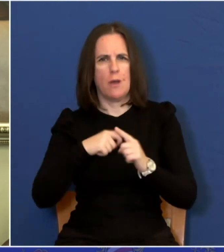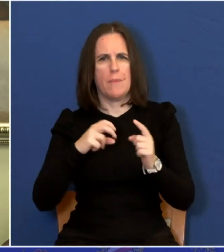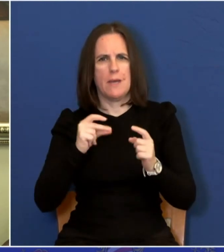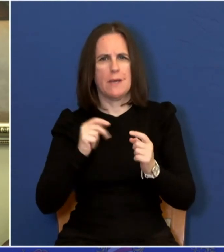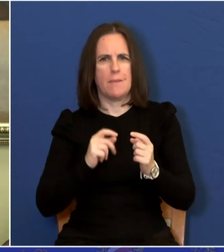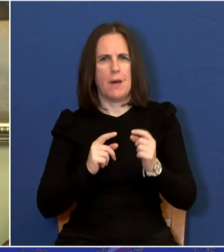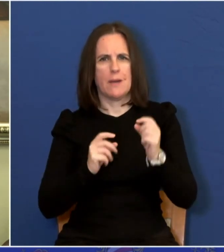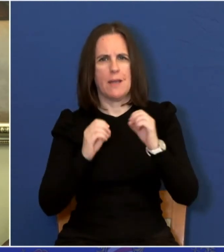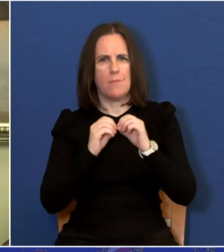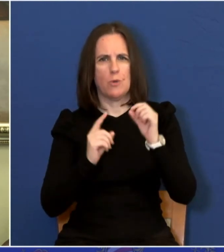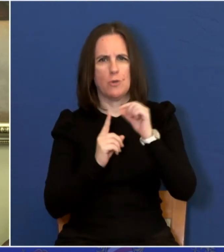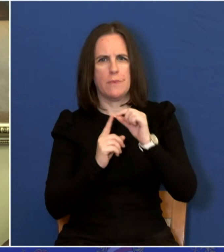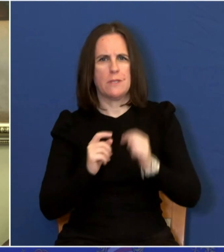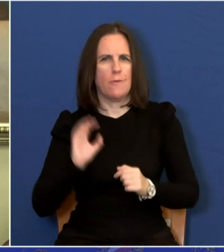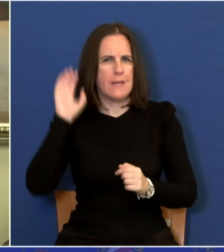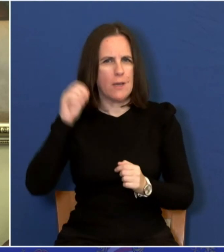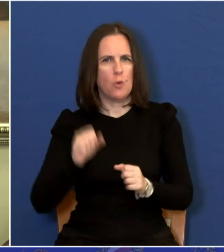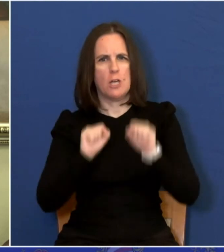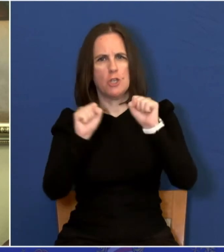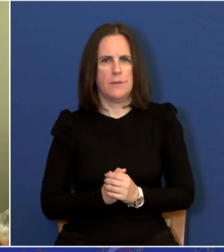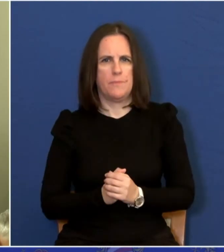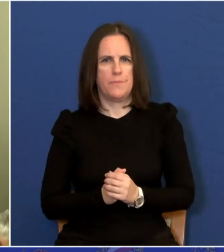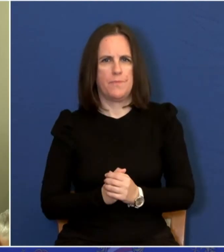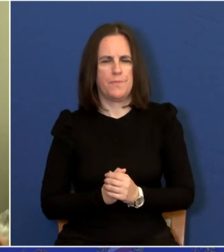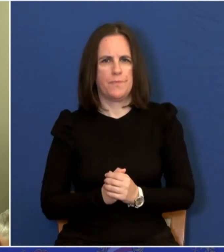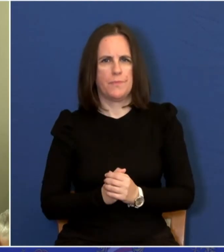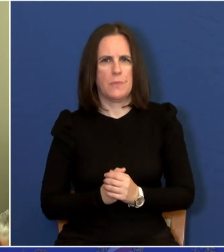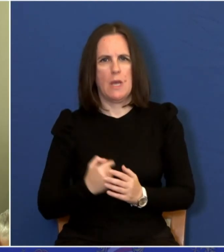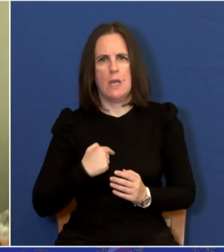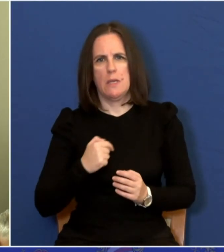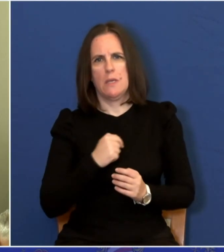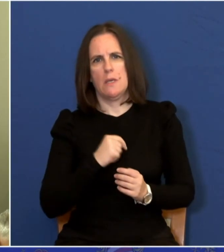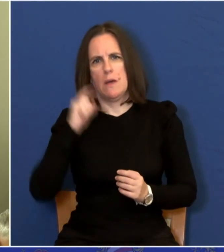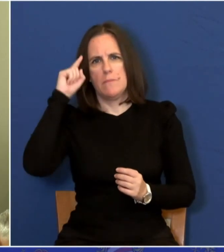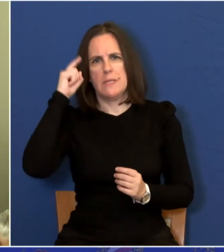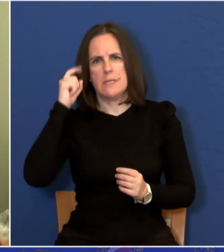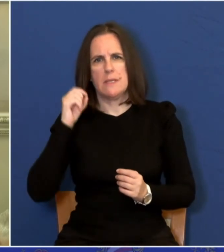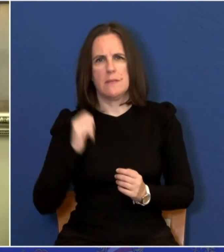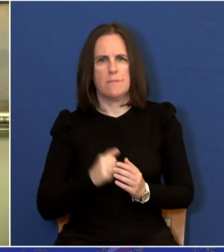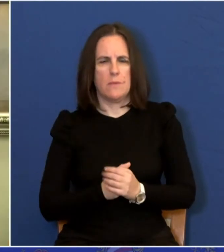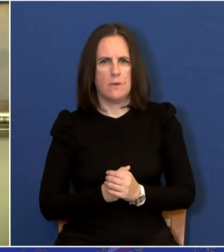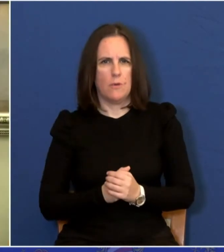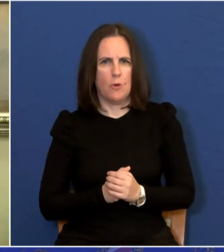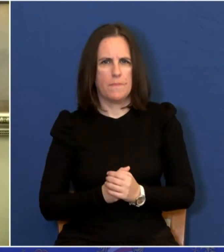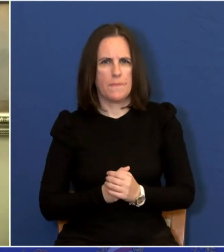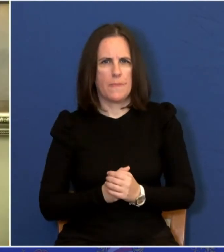ili Boža Petra ili bilo koga, nego da štitim interese građana grada Dubronika. Ja stvarno mislim da su onda bila bolje da smo ostavili pitanje. To je ono što se tiče građana.